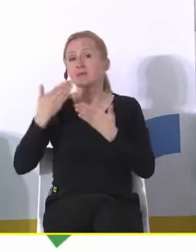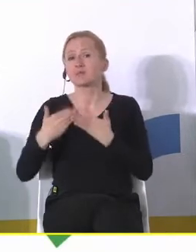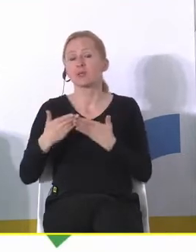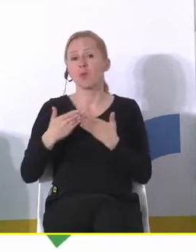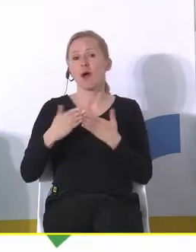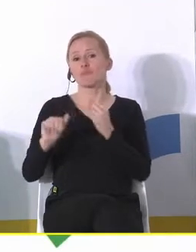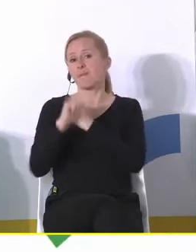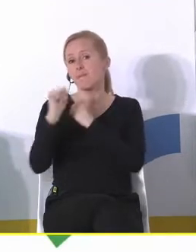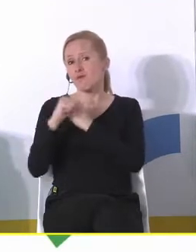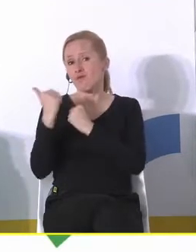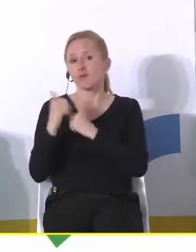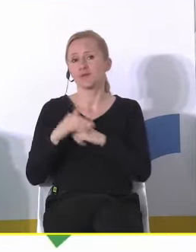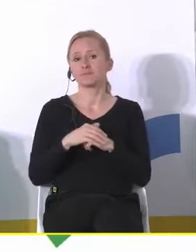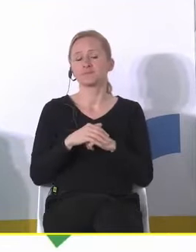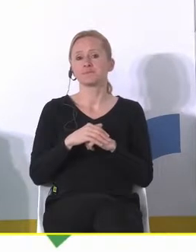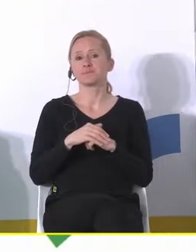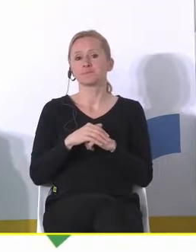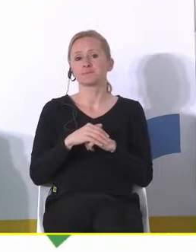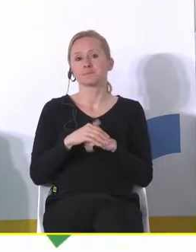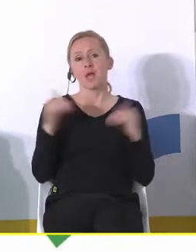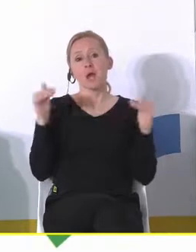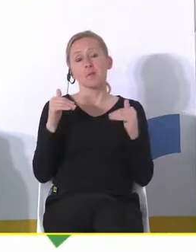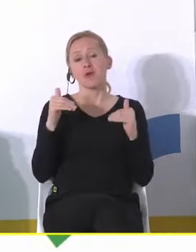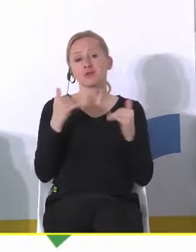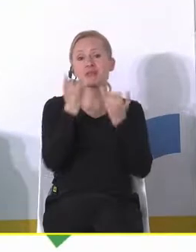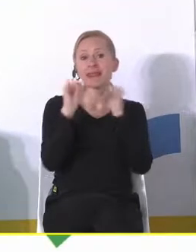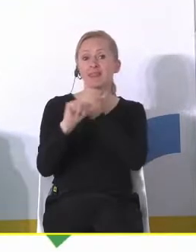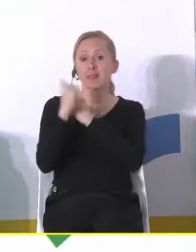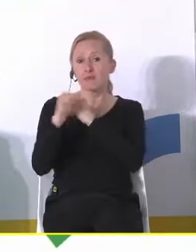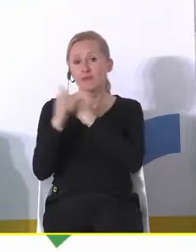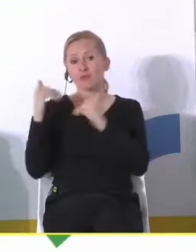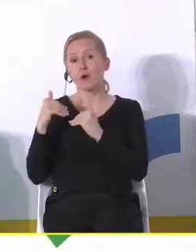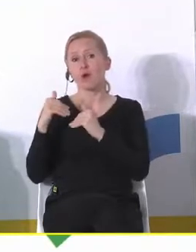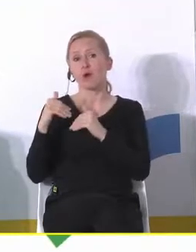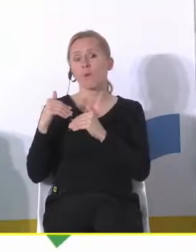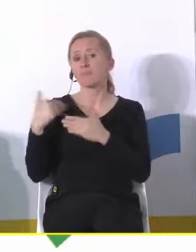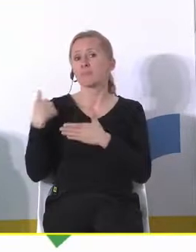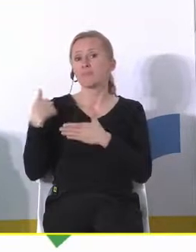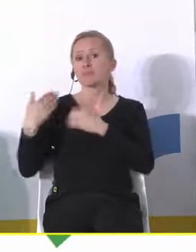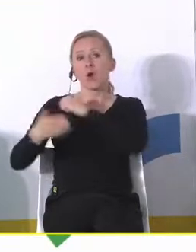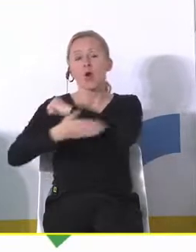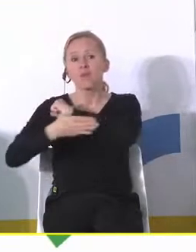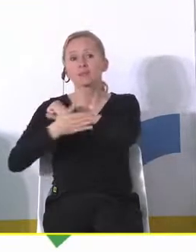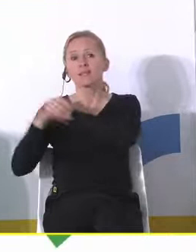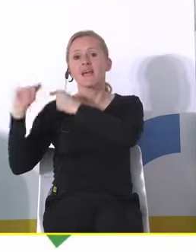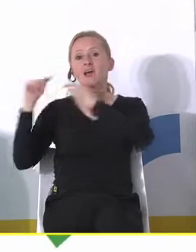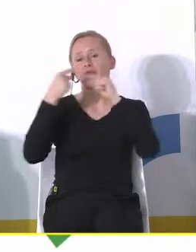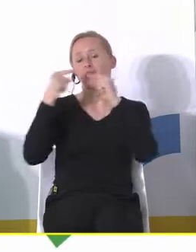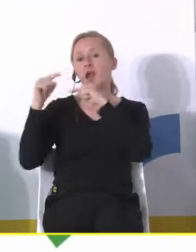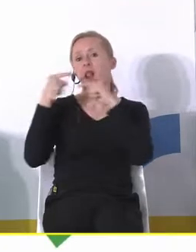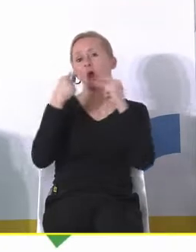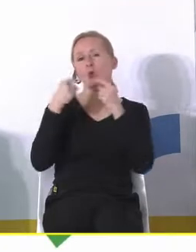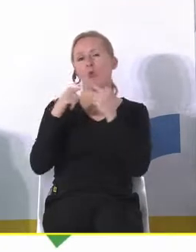powody? I może właśnie te inne powody mogłyby się stać taką bazą do dialogu,